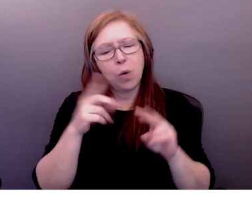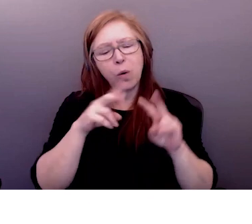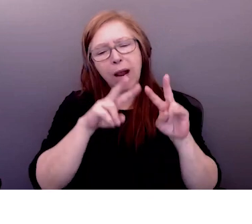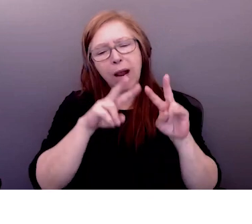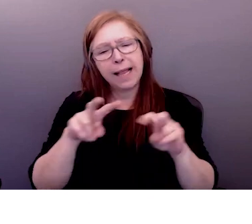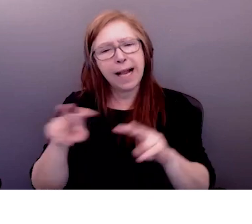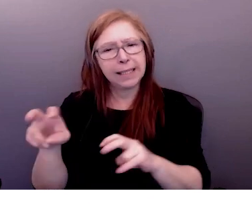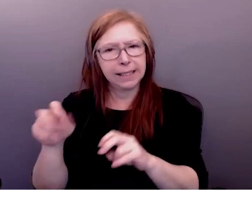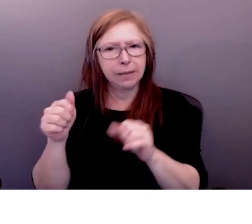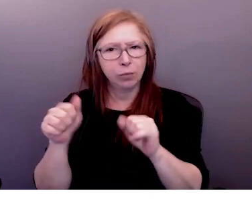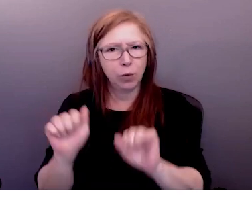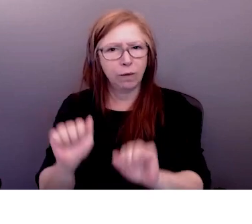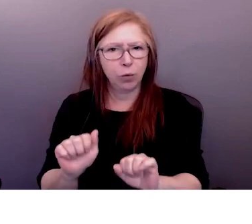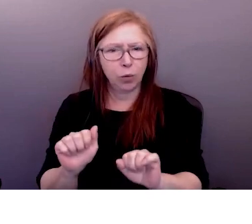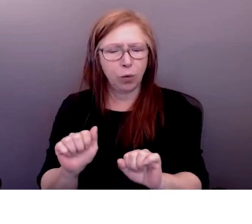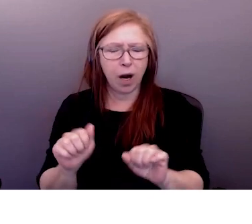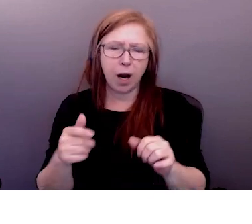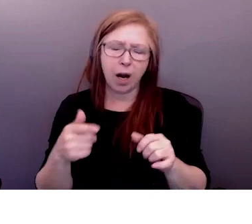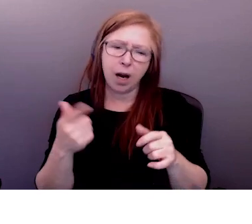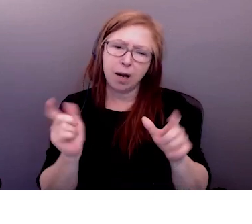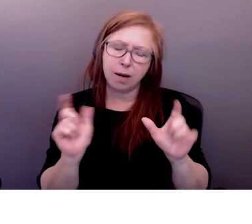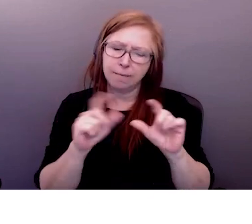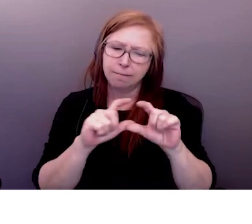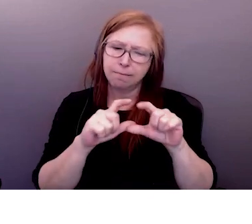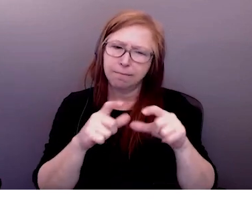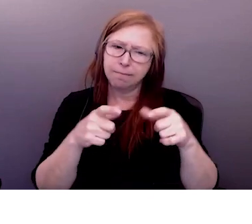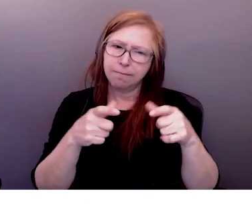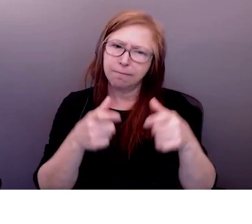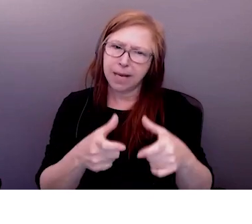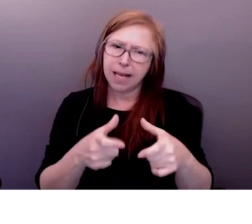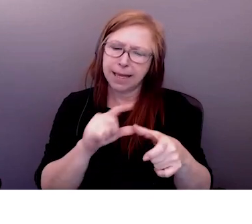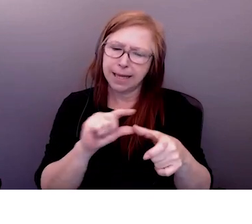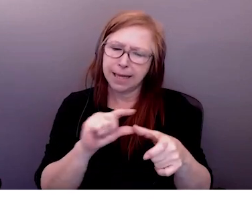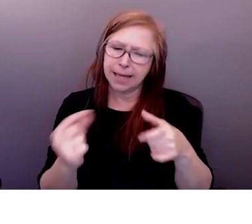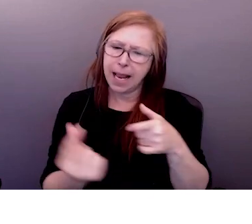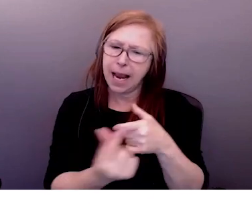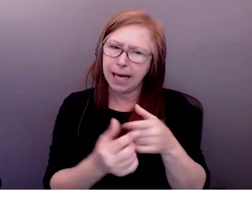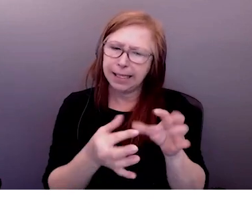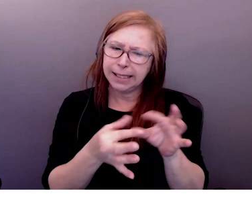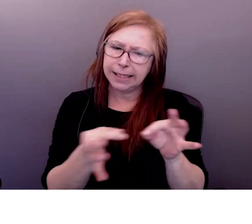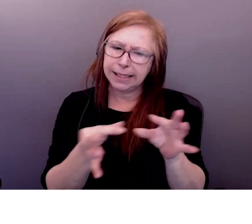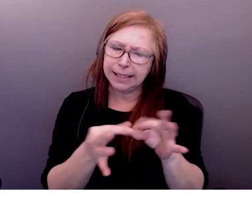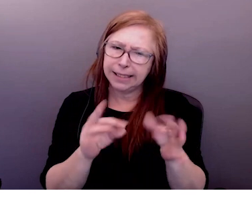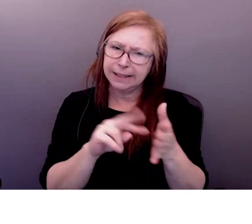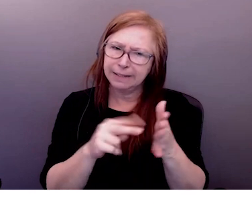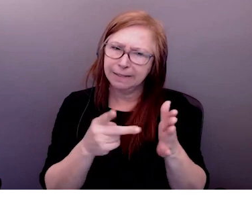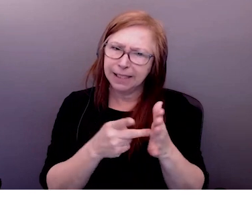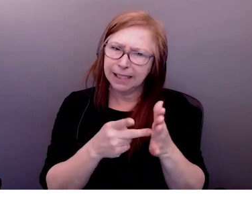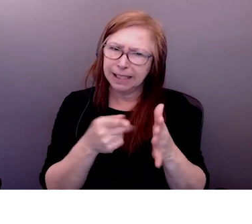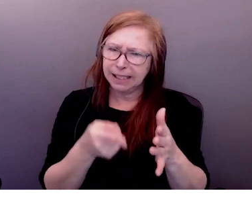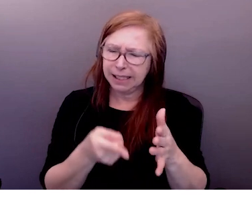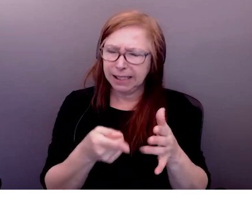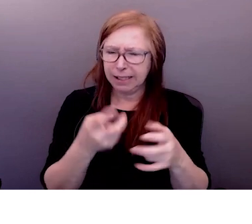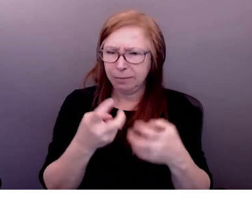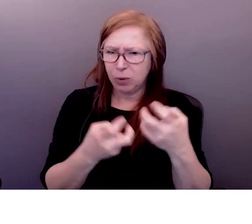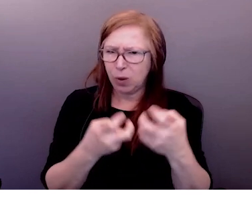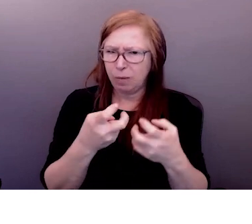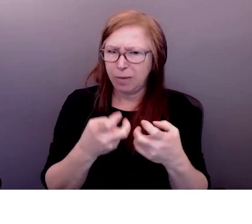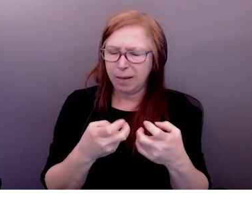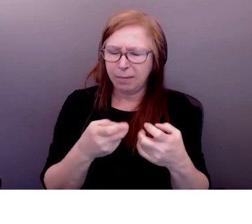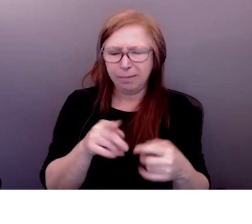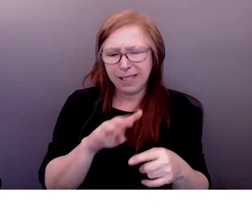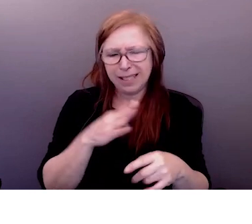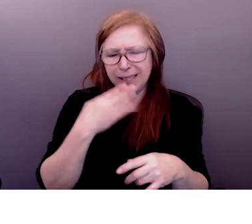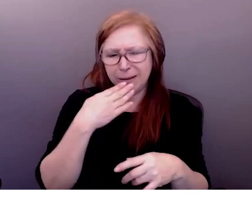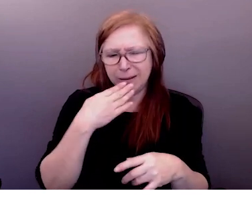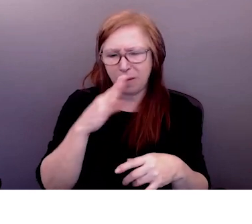ce système d'oppression proprement dit et la totalité de cette analyse de pouvoir qu'on apporte à notre travail EDI est en bas